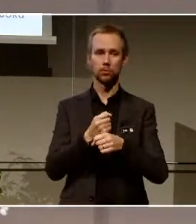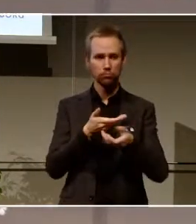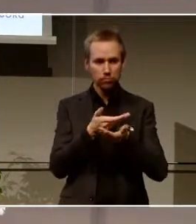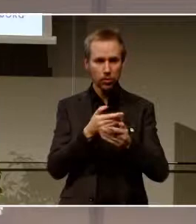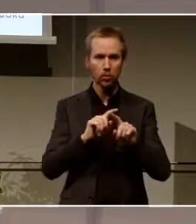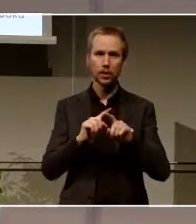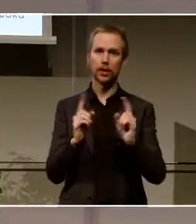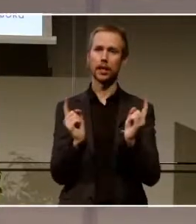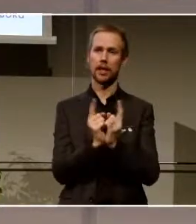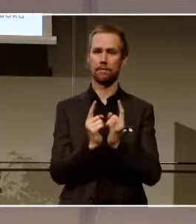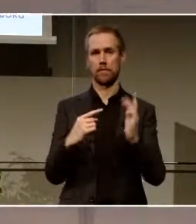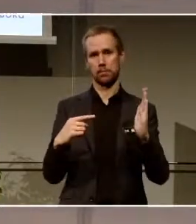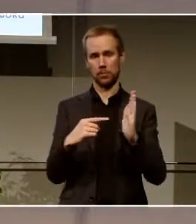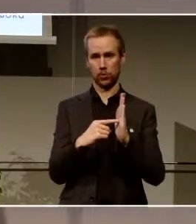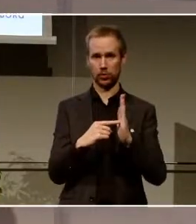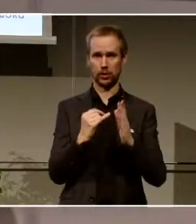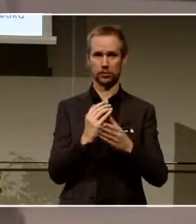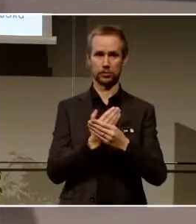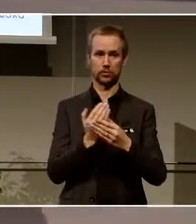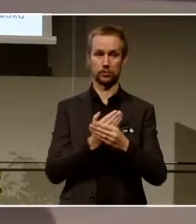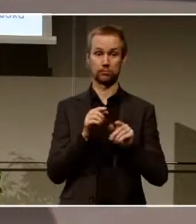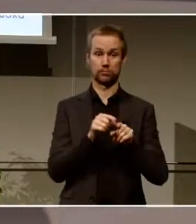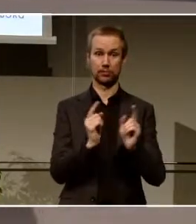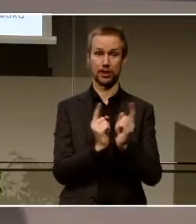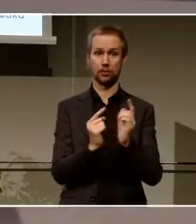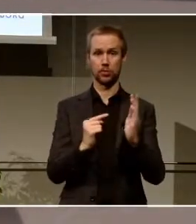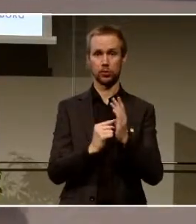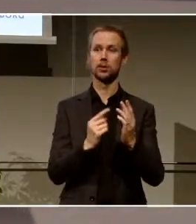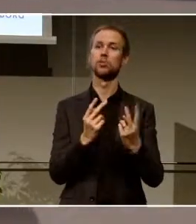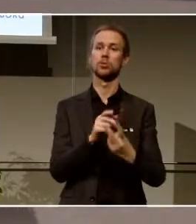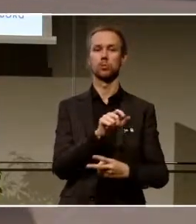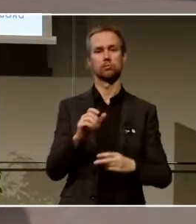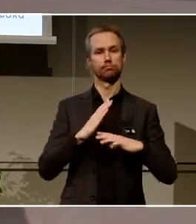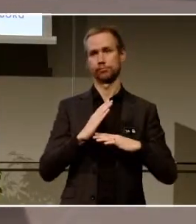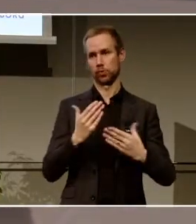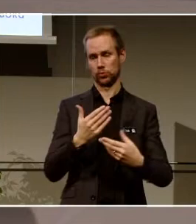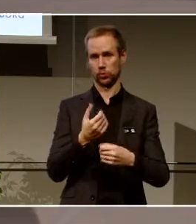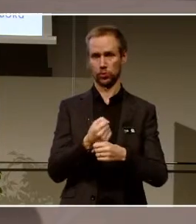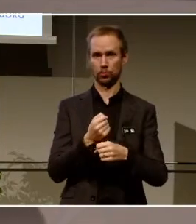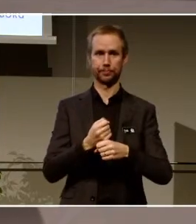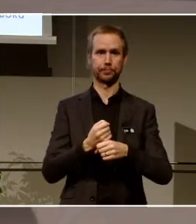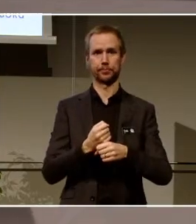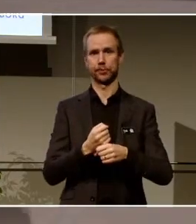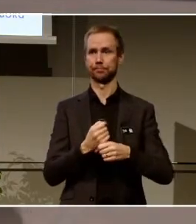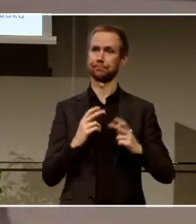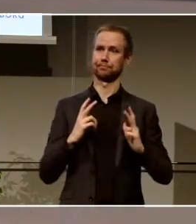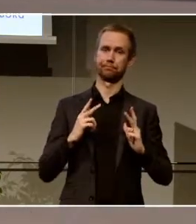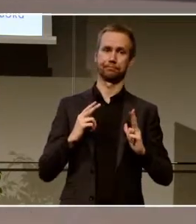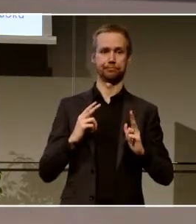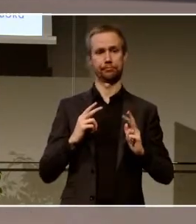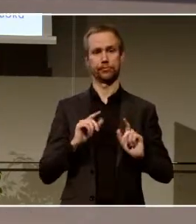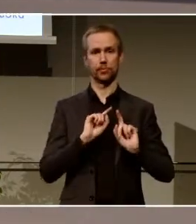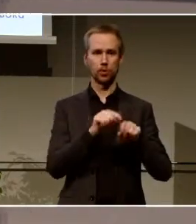träffpunkter det är platser för daglediga. Men där vi möter framförallt seniorer. Och har haft